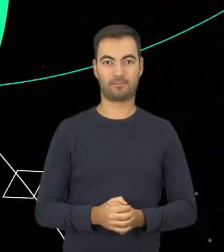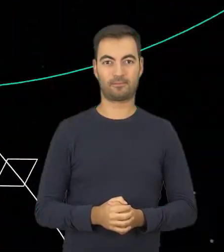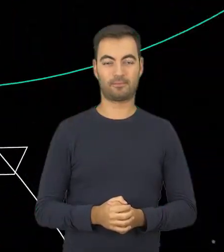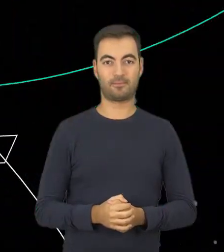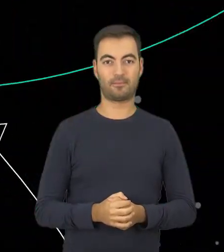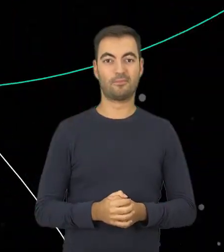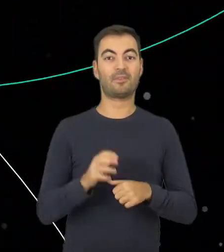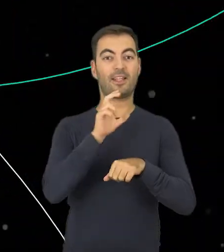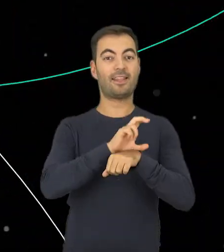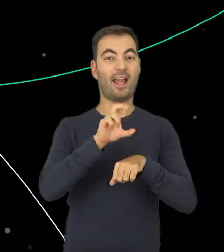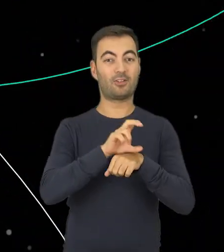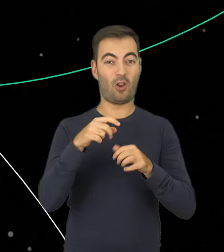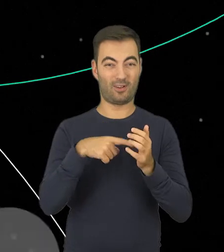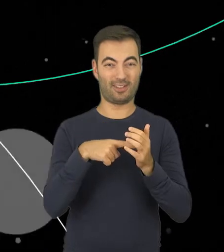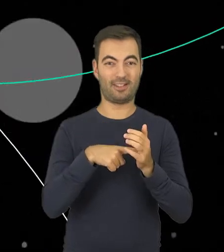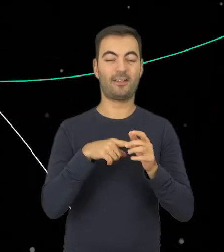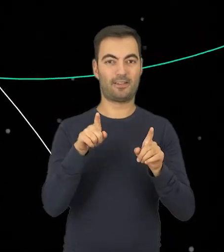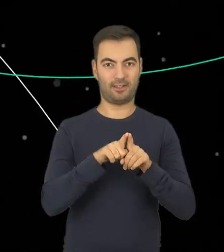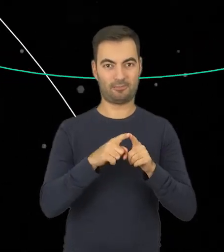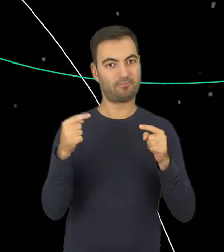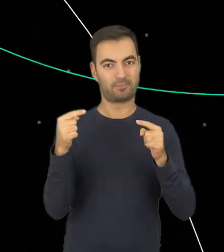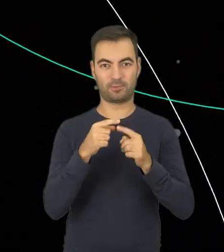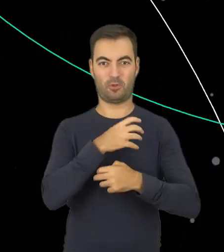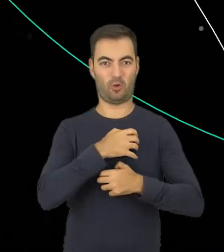Technologie jądrowe wspierają również gospodarkę.